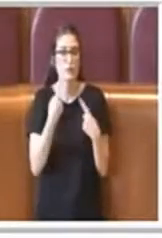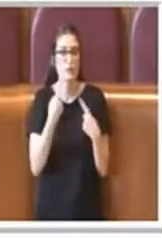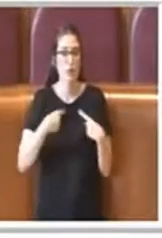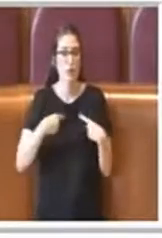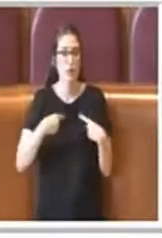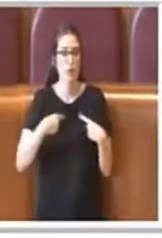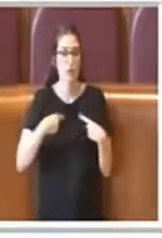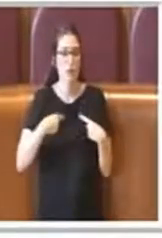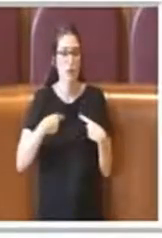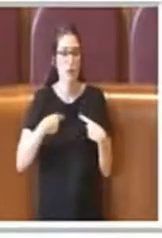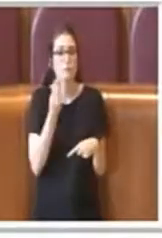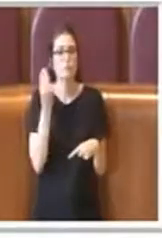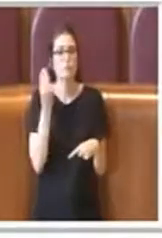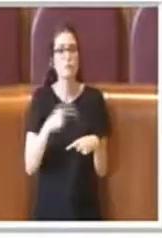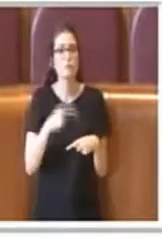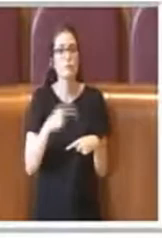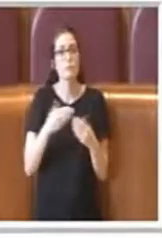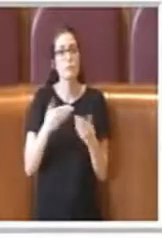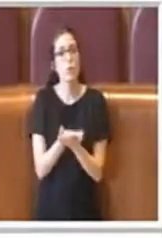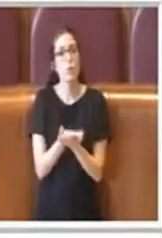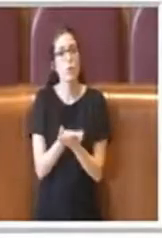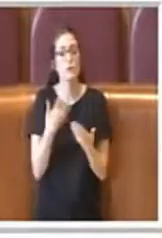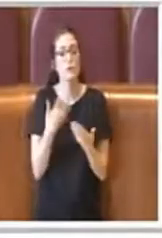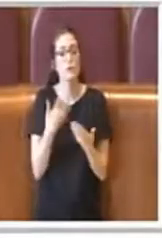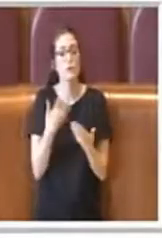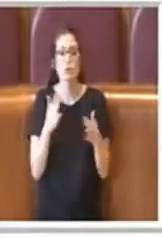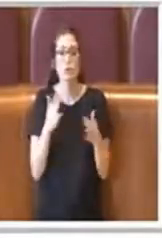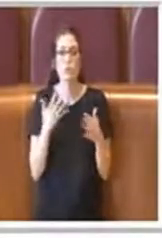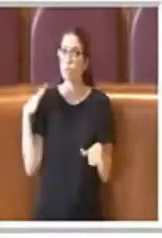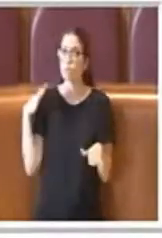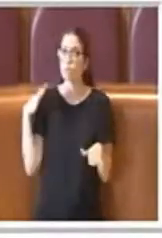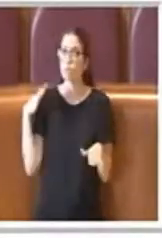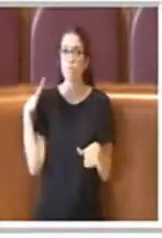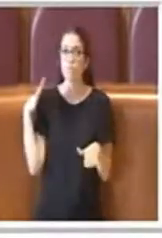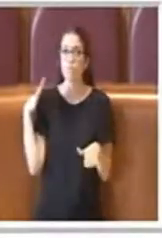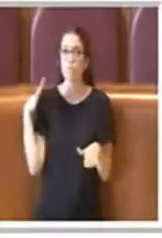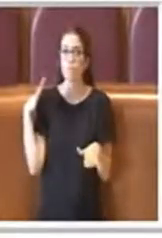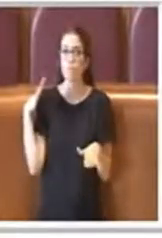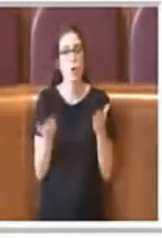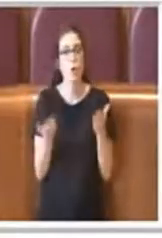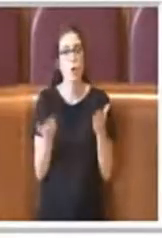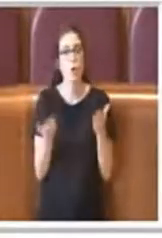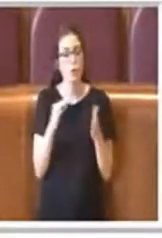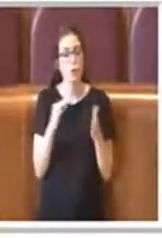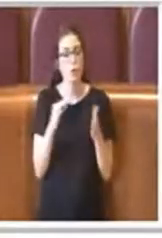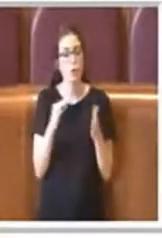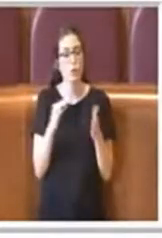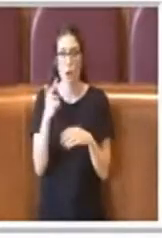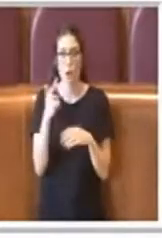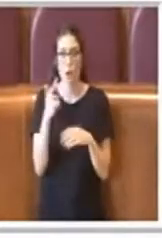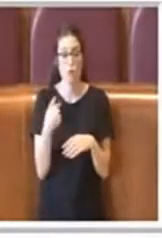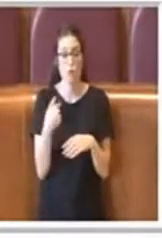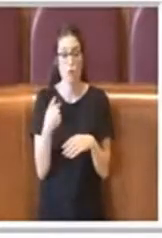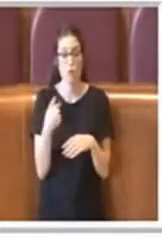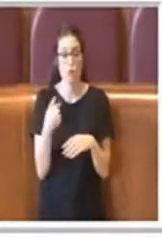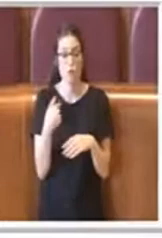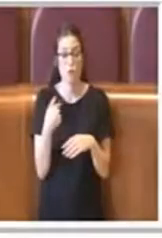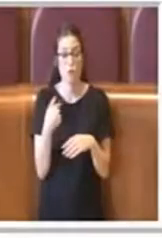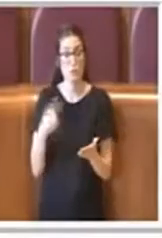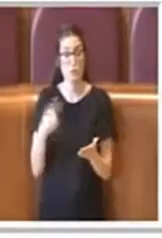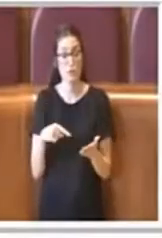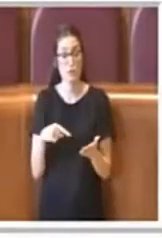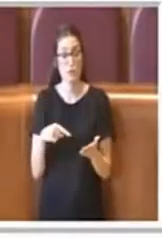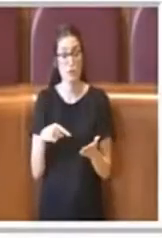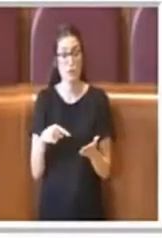vista sicuramente una proposta che fa un passo avanti rispetto a una regolamentazione che non c'era, una proposta che tiene